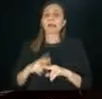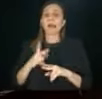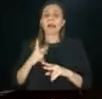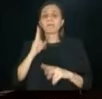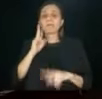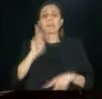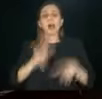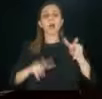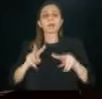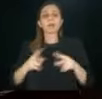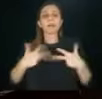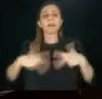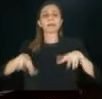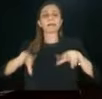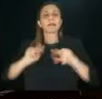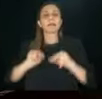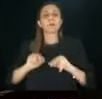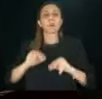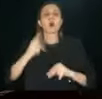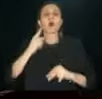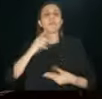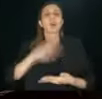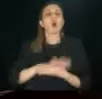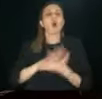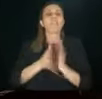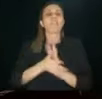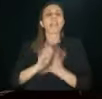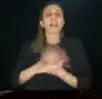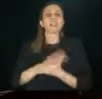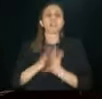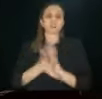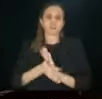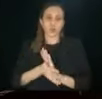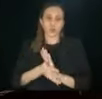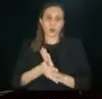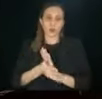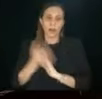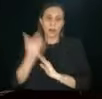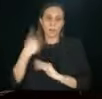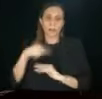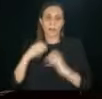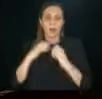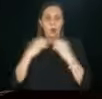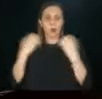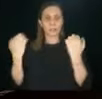termini di convenienza per l'amministrazione comunale di Milano. Grazie.